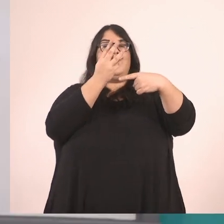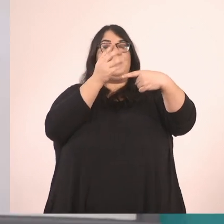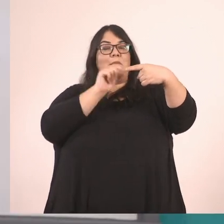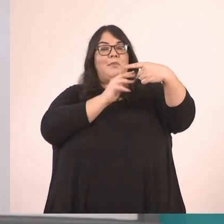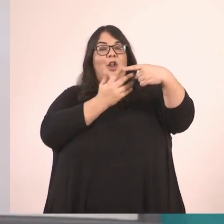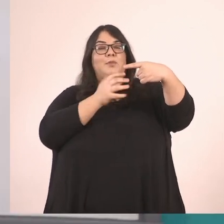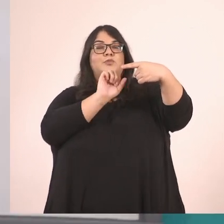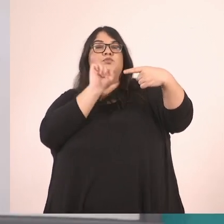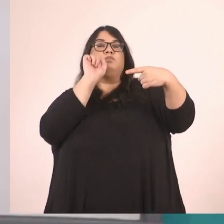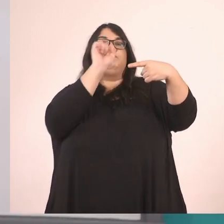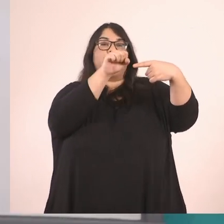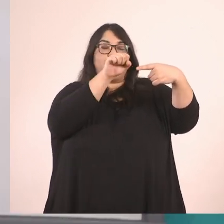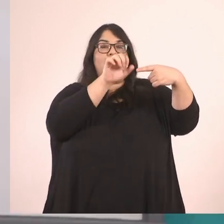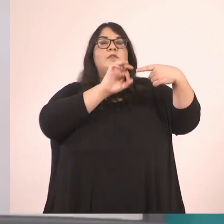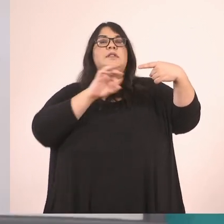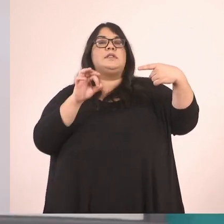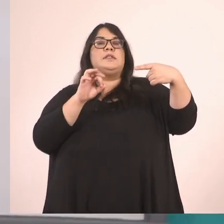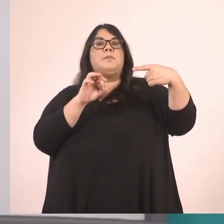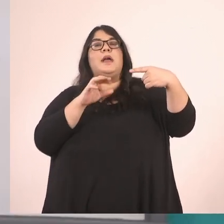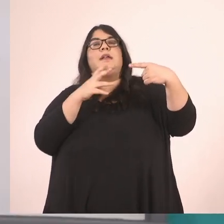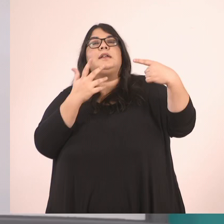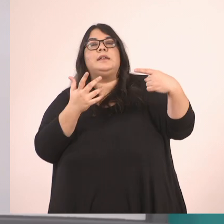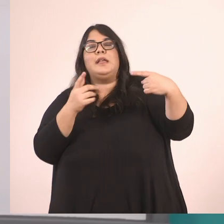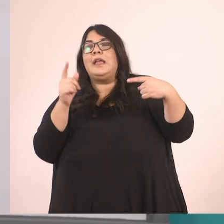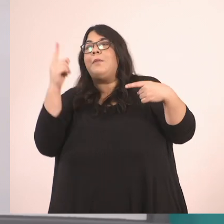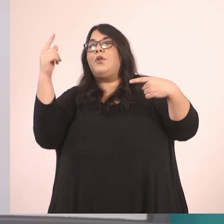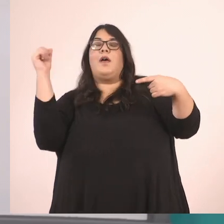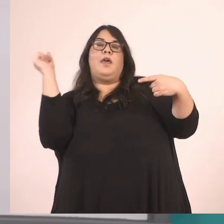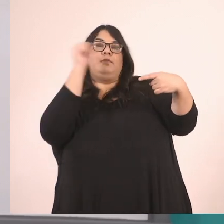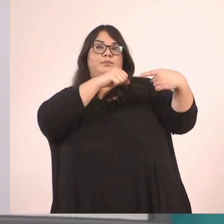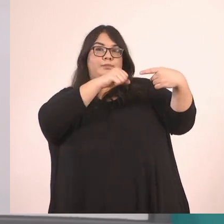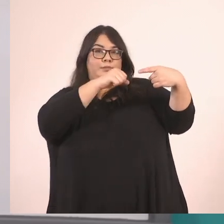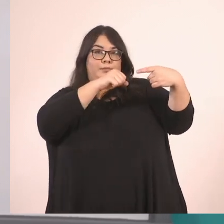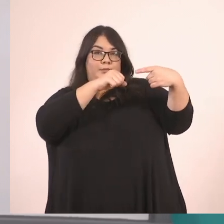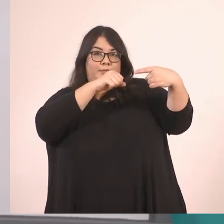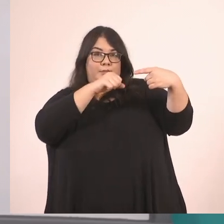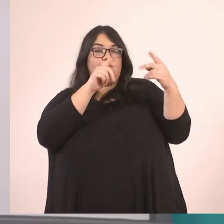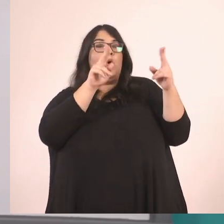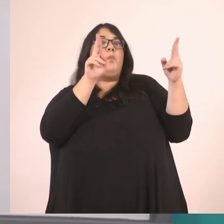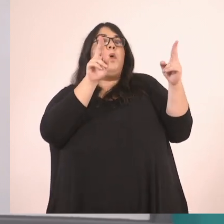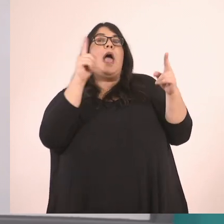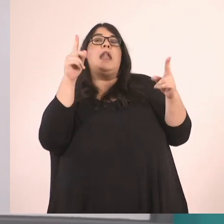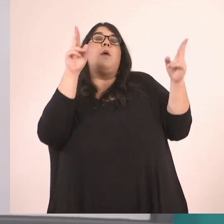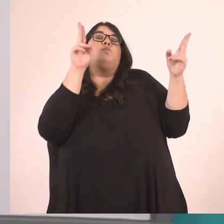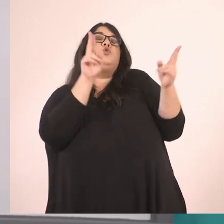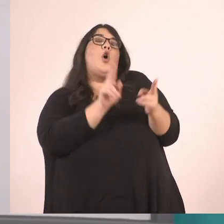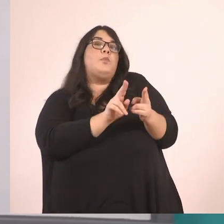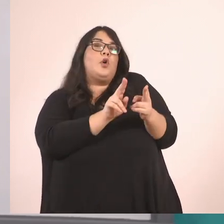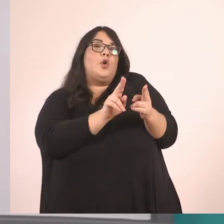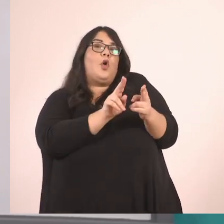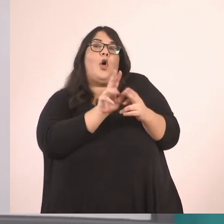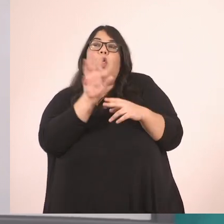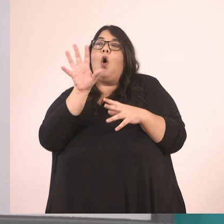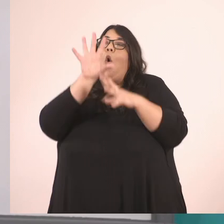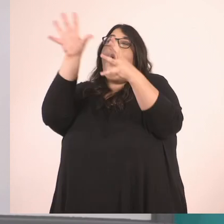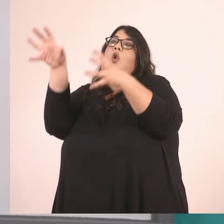παρονομαστή, το κλάσμα είναι μικρότερο από την ακέραιη μονάδα. Είναι μικρότερο από το 1. Δεν έχουμε πάρει όλη